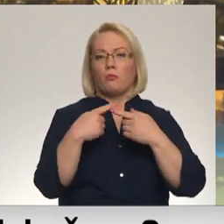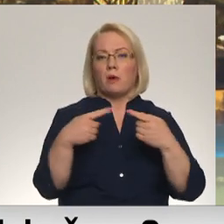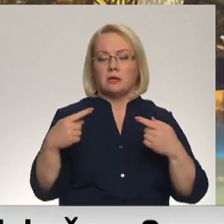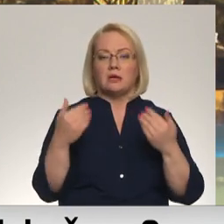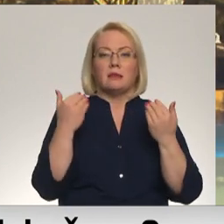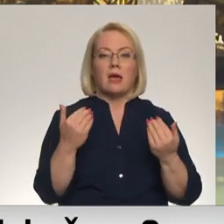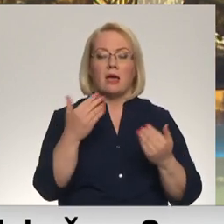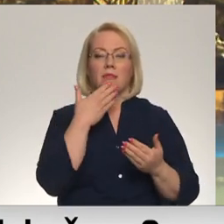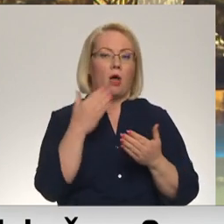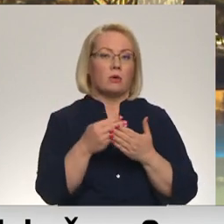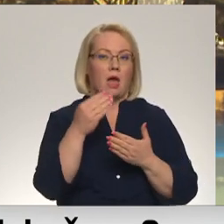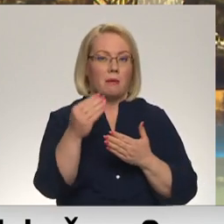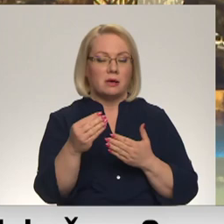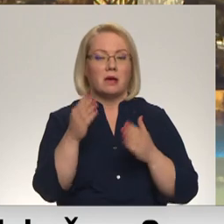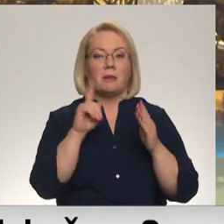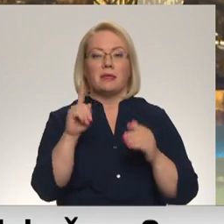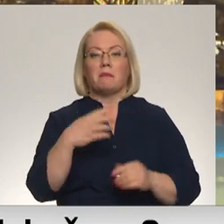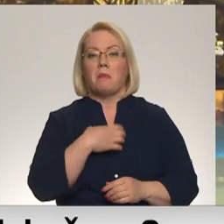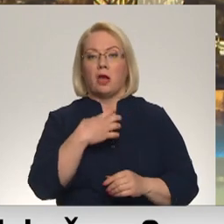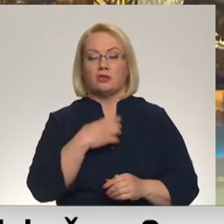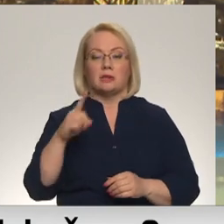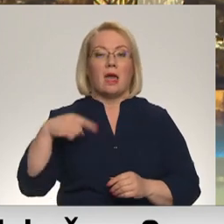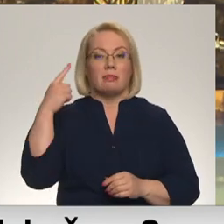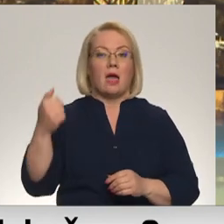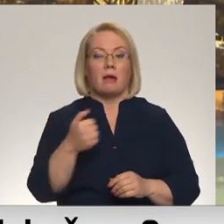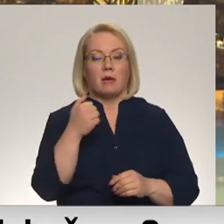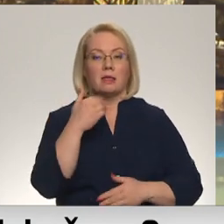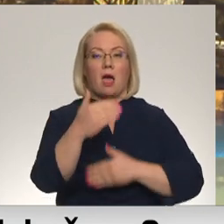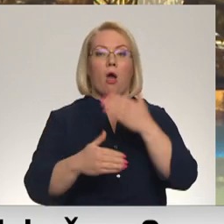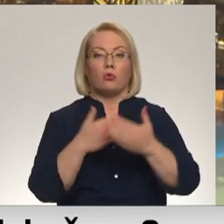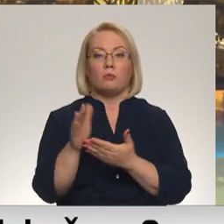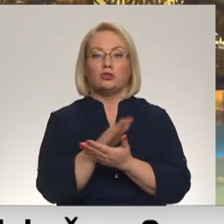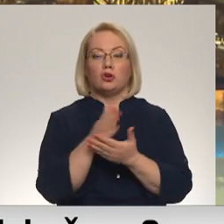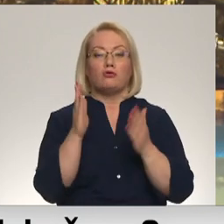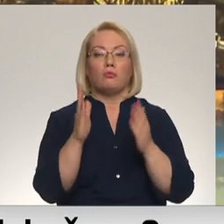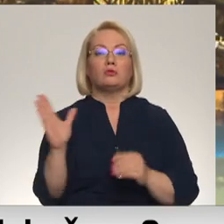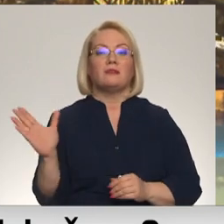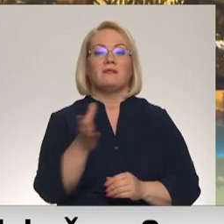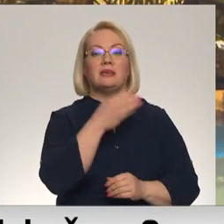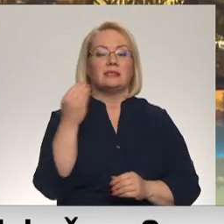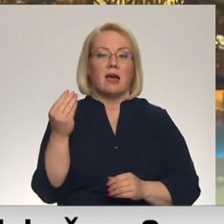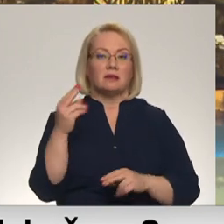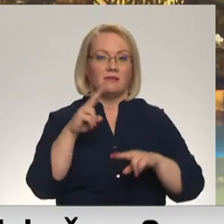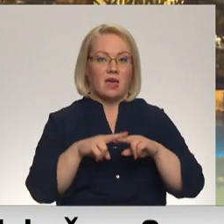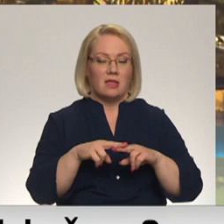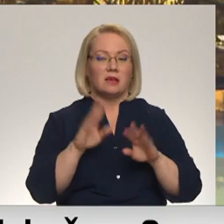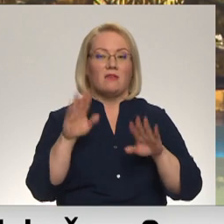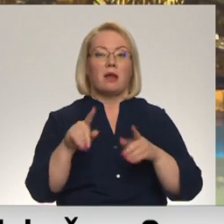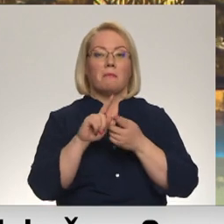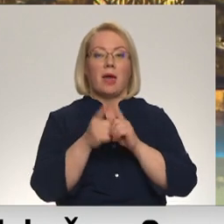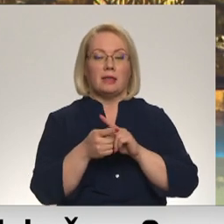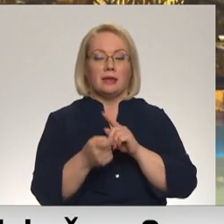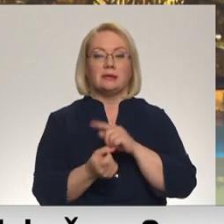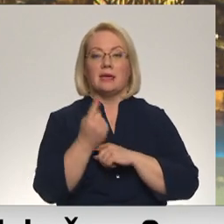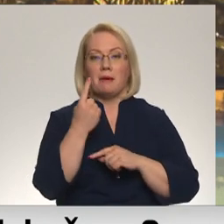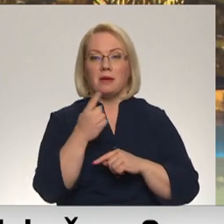pušlaik par to nav jāmaksā. Tomēr pastāv bāžas, ka nākamgad, kad tekstilu šķirošana būs obligāta visās pašvaldībās, tas var mainīties. Iemesls